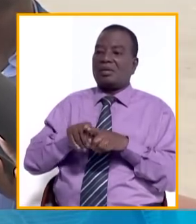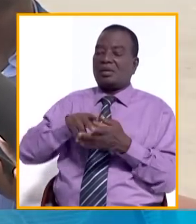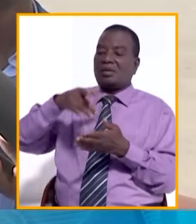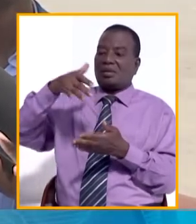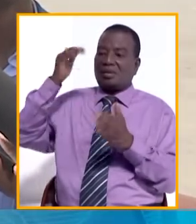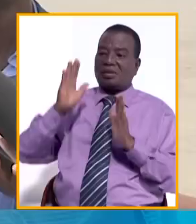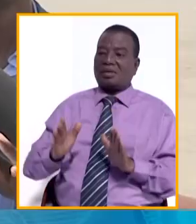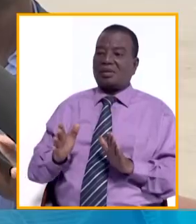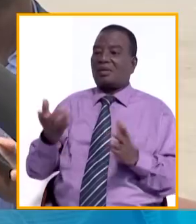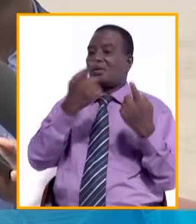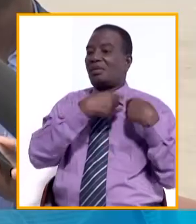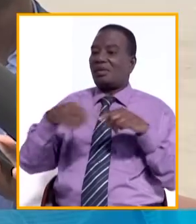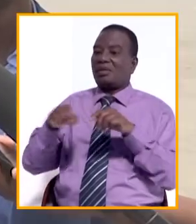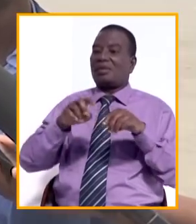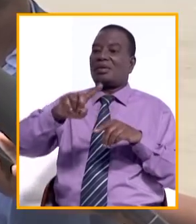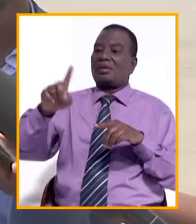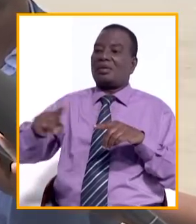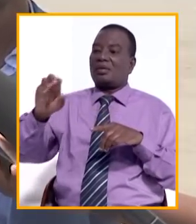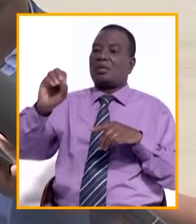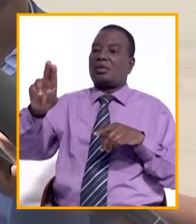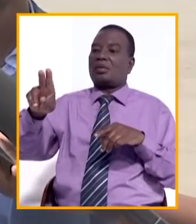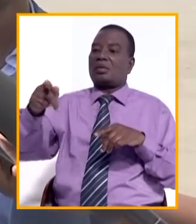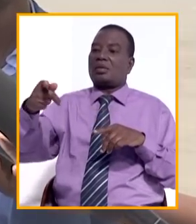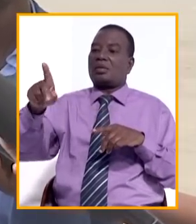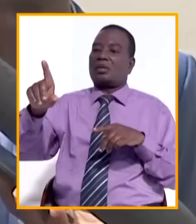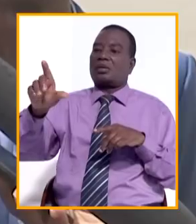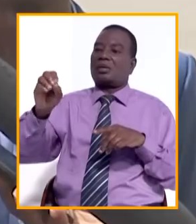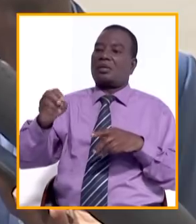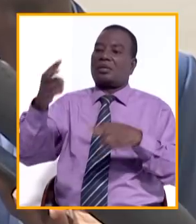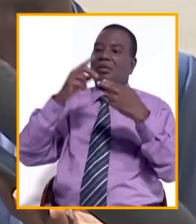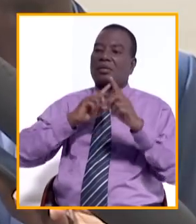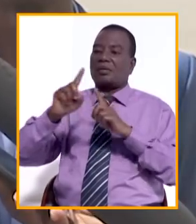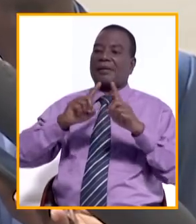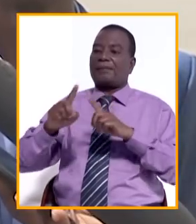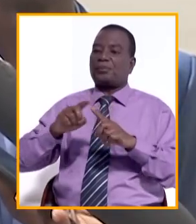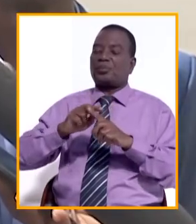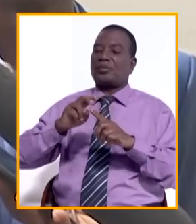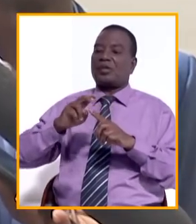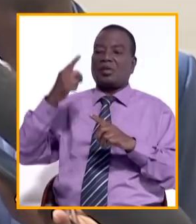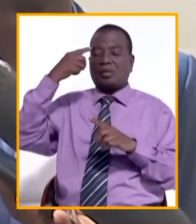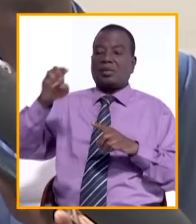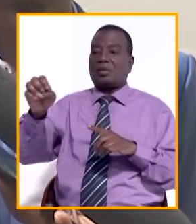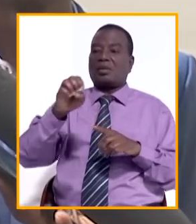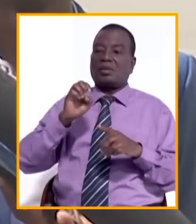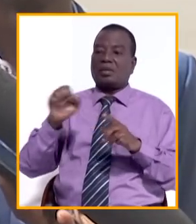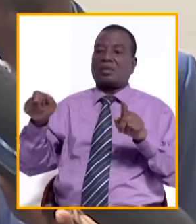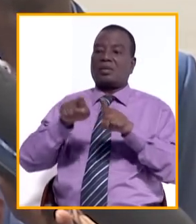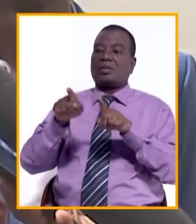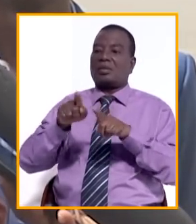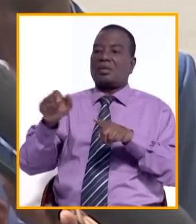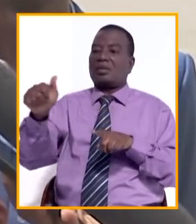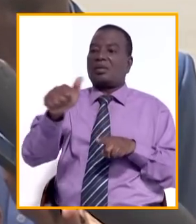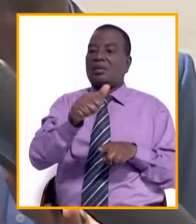années-là, depuis qu'on a lancé le Zouglou, de venir parler à nos enfants, nos jeunes frères, de l'utilité pour eux-mêmes de pouvoir